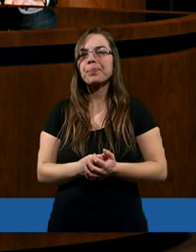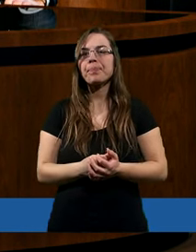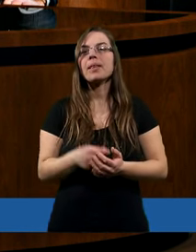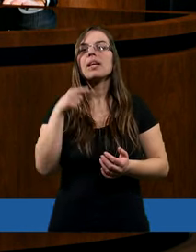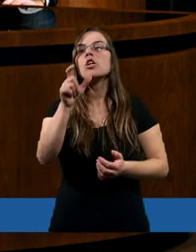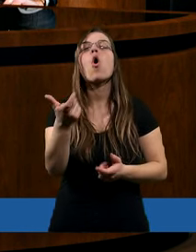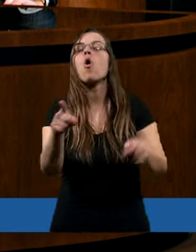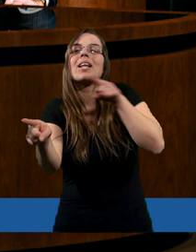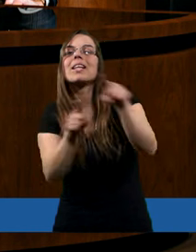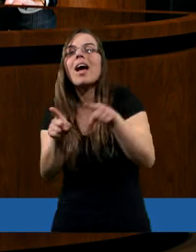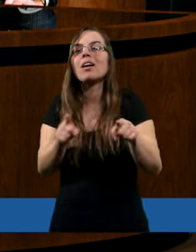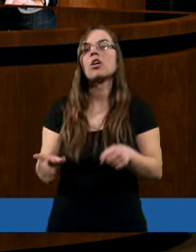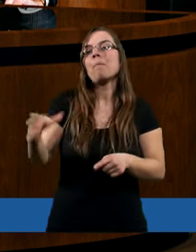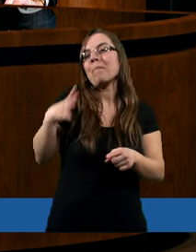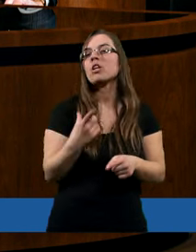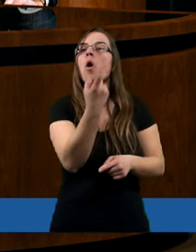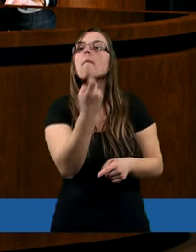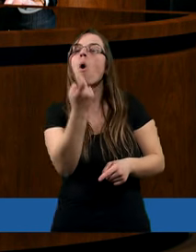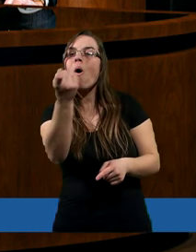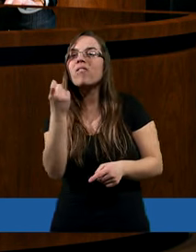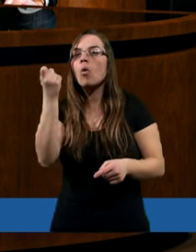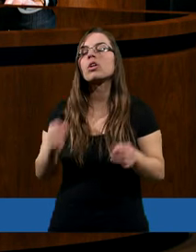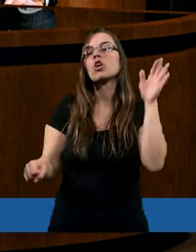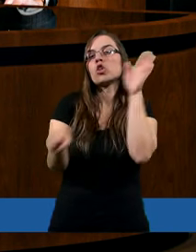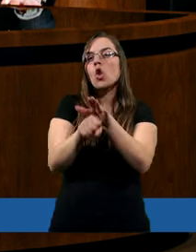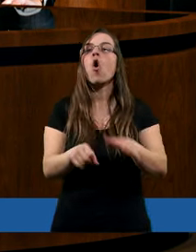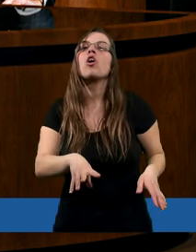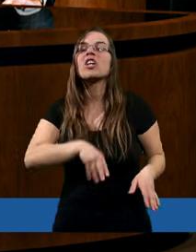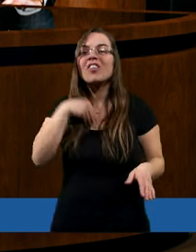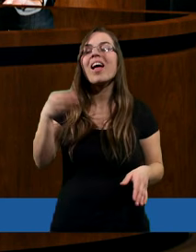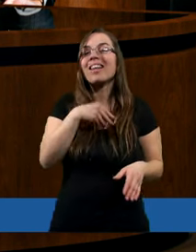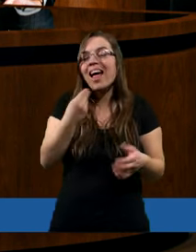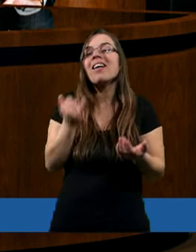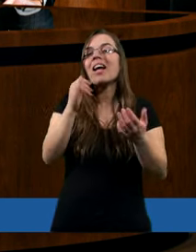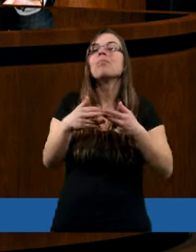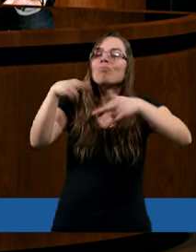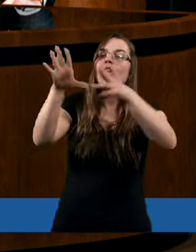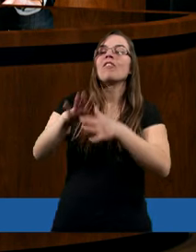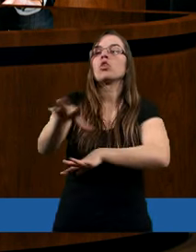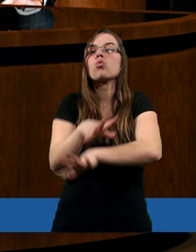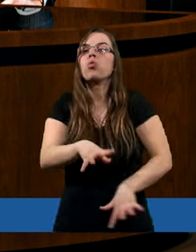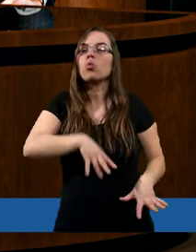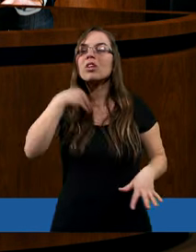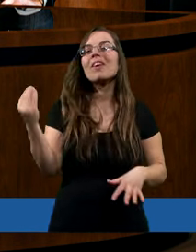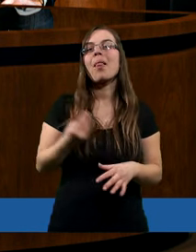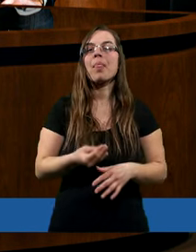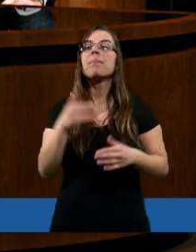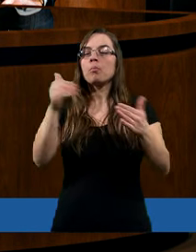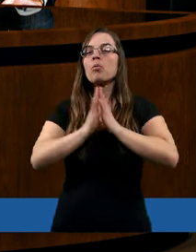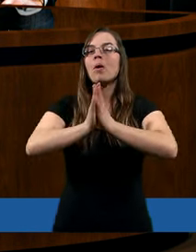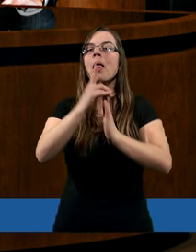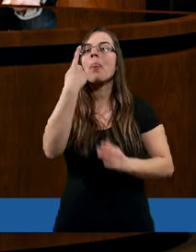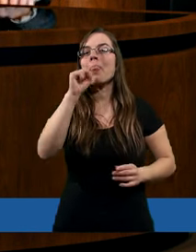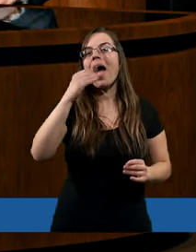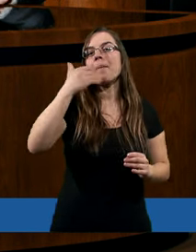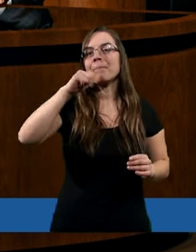co znaczy być powołanym do uświęcenia w Duchu Świętym. I tu może poproszę